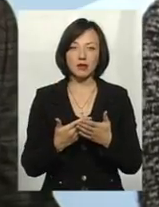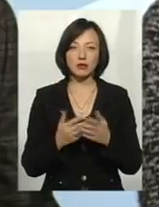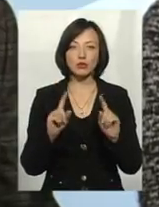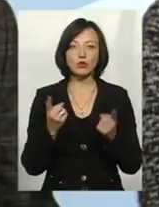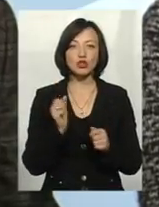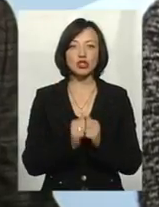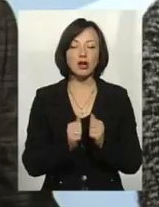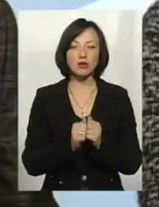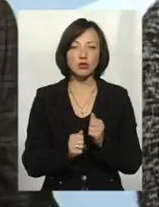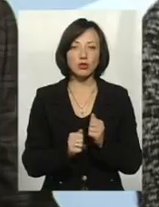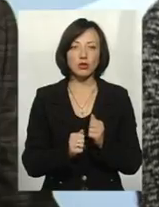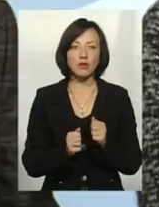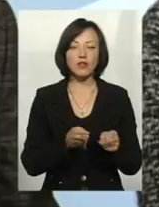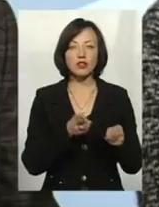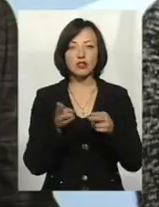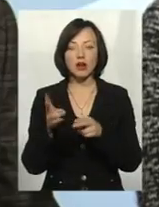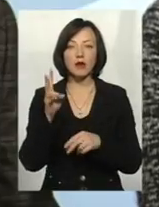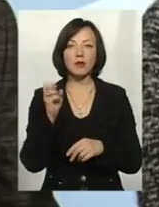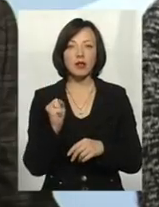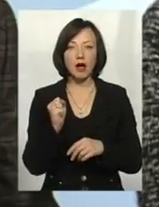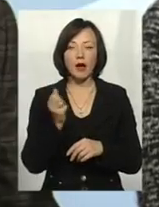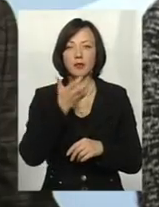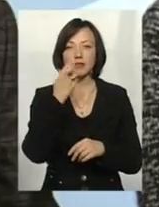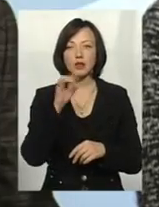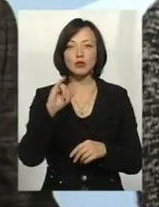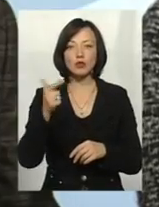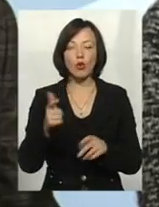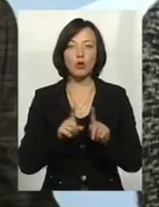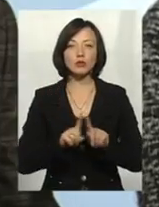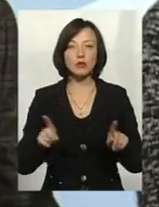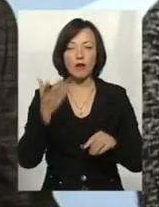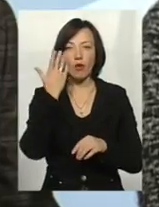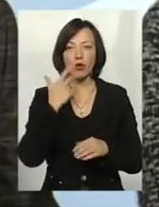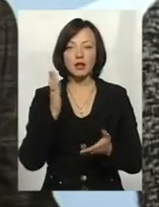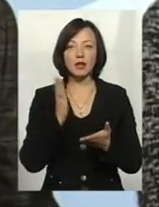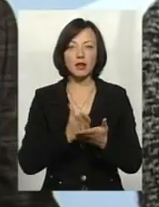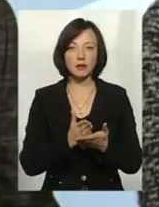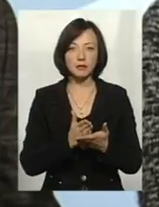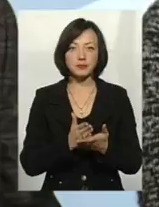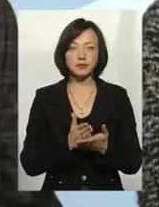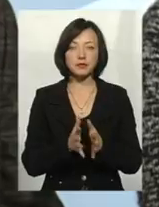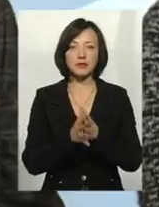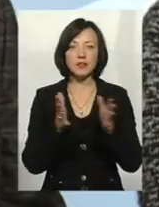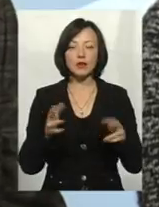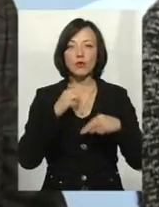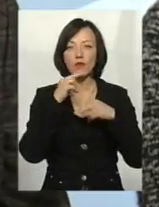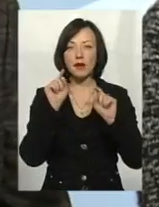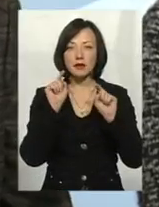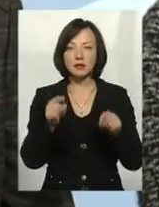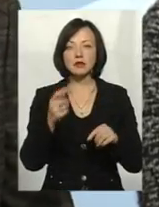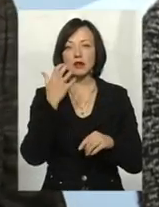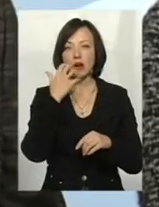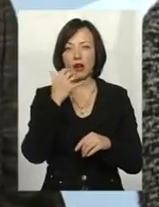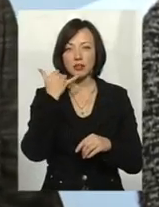дуже часто, наприклад, виїжджаємо на Південний Буг, особливо, коли є велику увагу, звертаємо гарячі